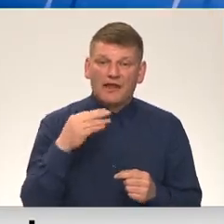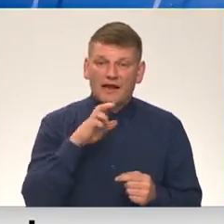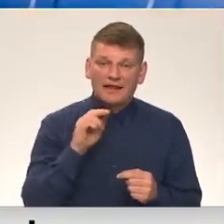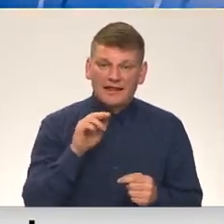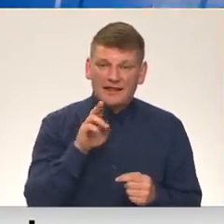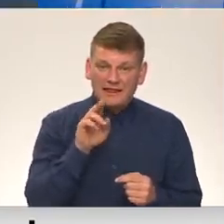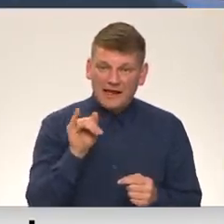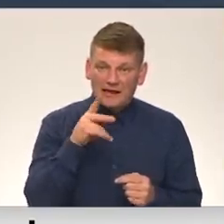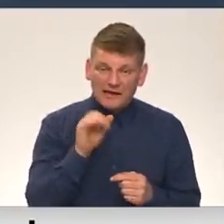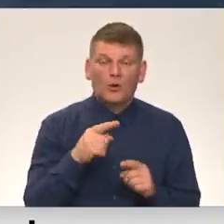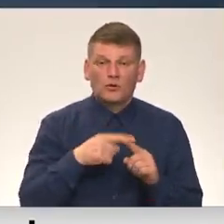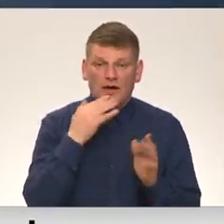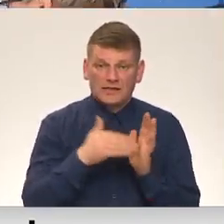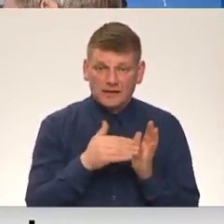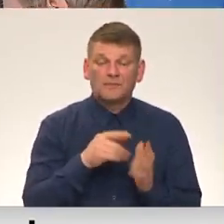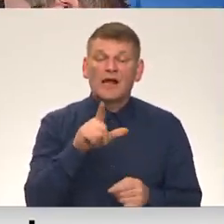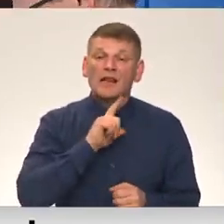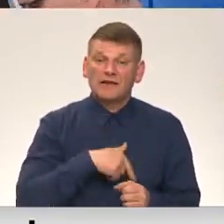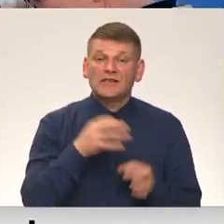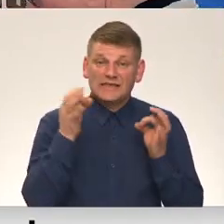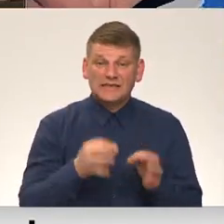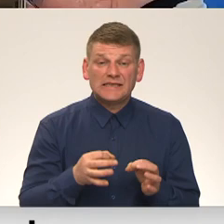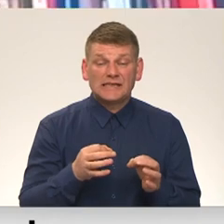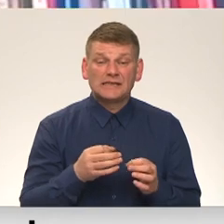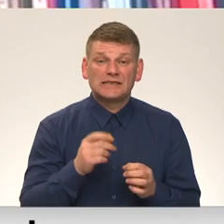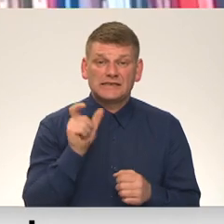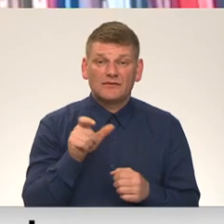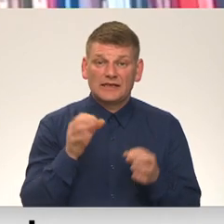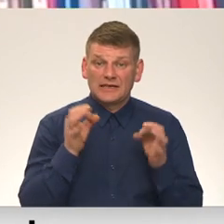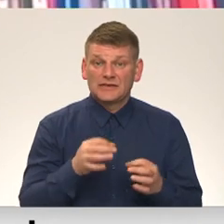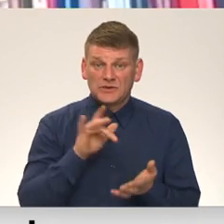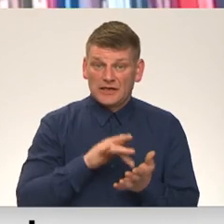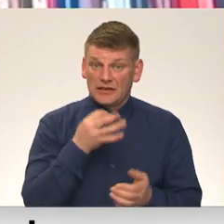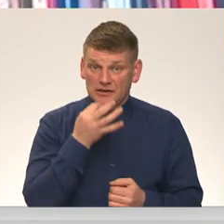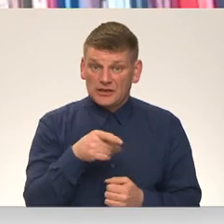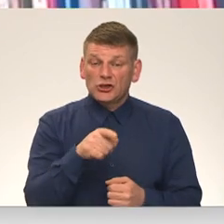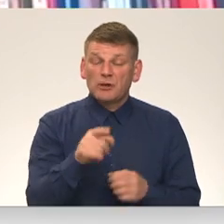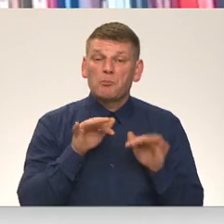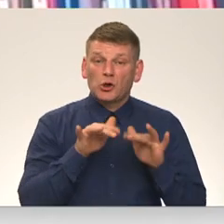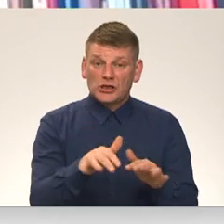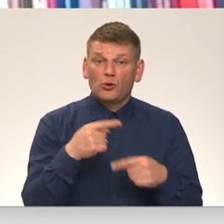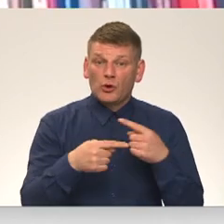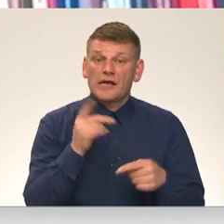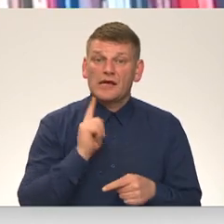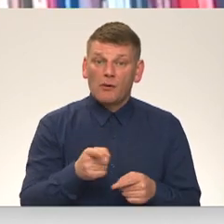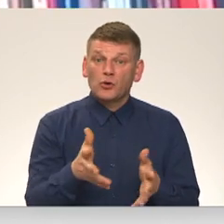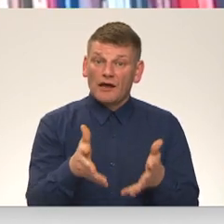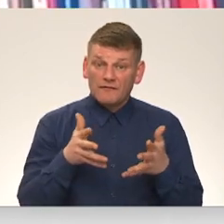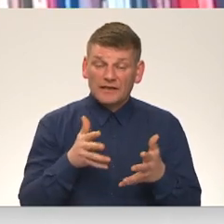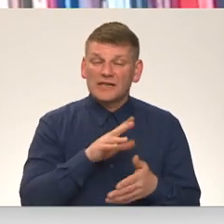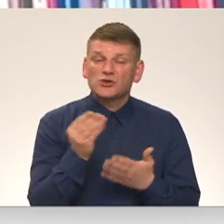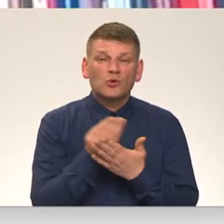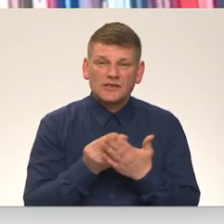virzienā. RTV saka Latvijas cilvēktiesību centrā. Šai procedūrai ir jābūt efektīvai. Tas nozīmē, ka